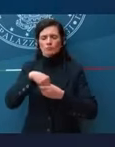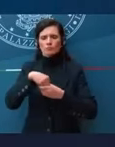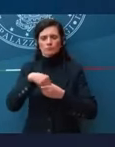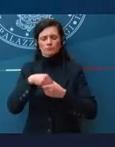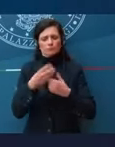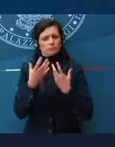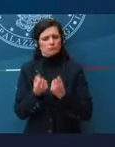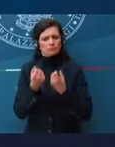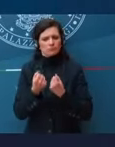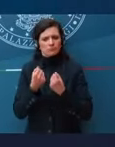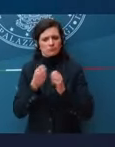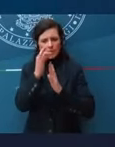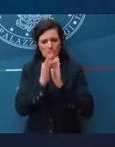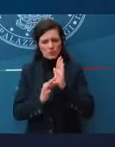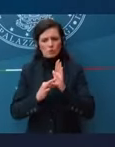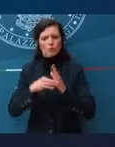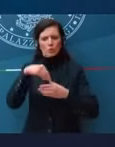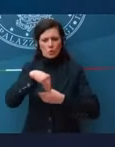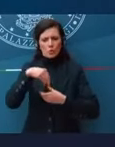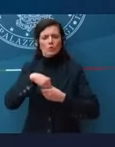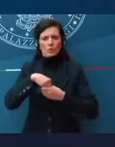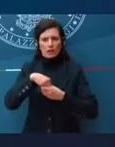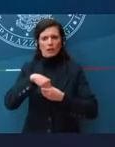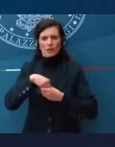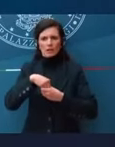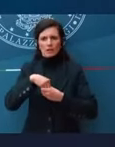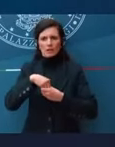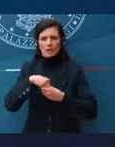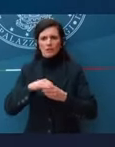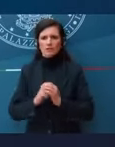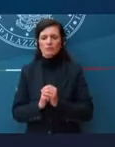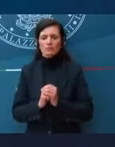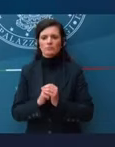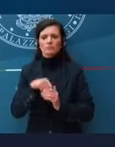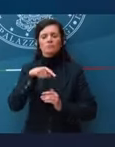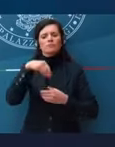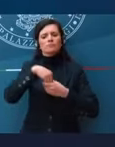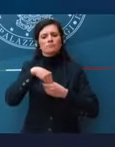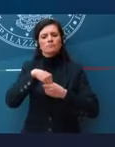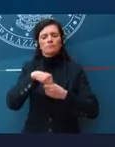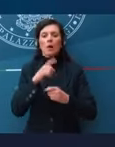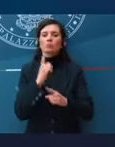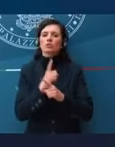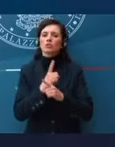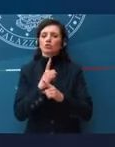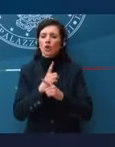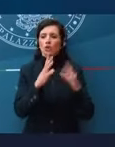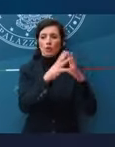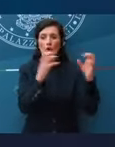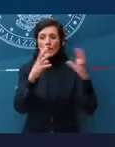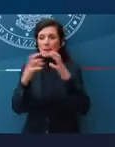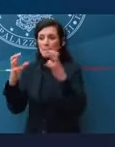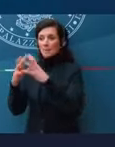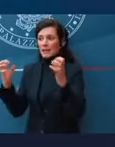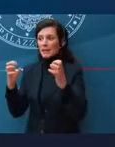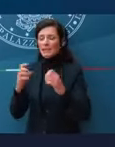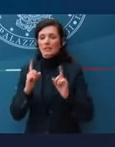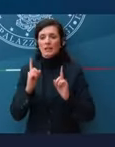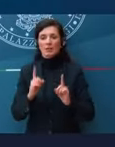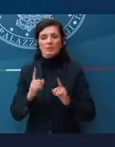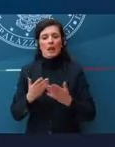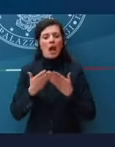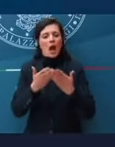alle povertà, al bisogno che hanno le imprese di essere aiutate e ai